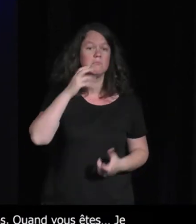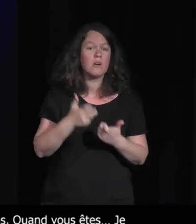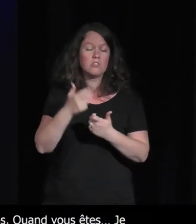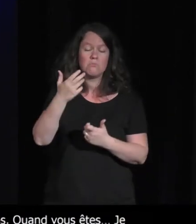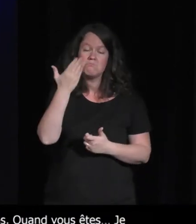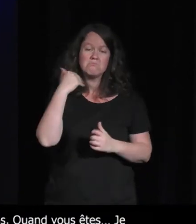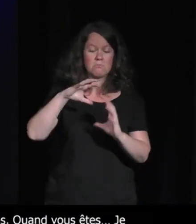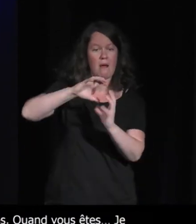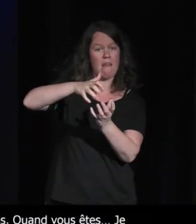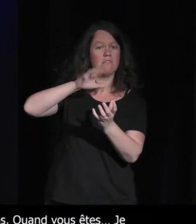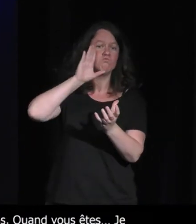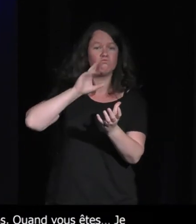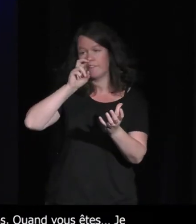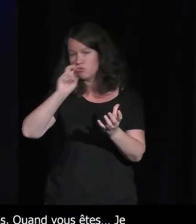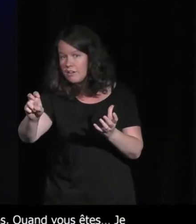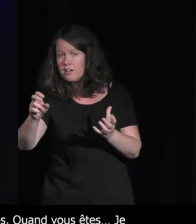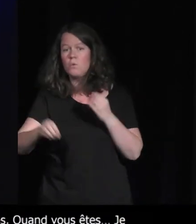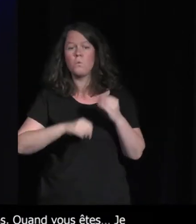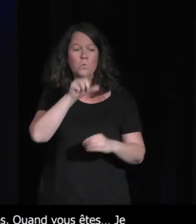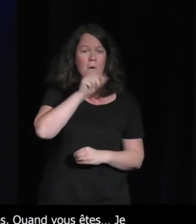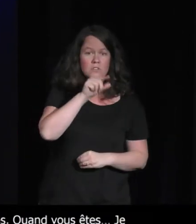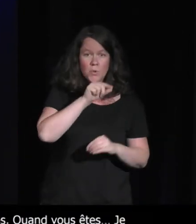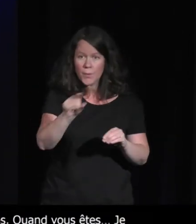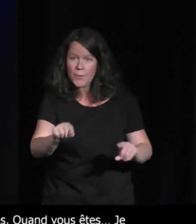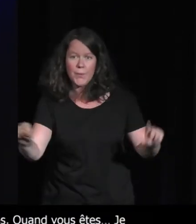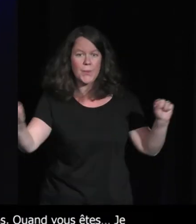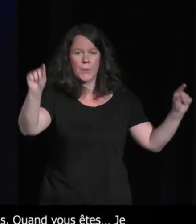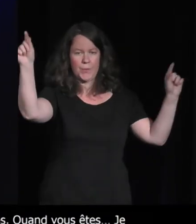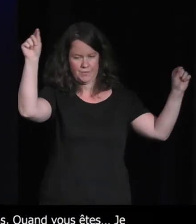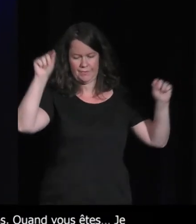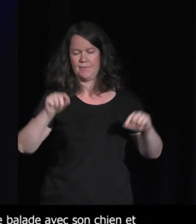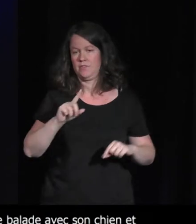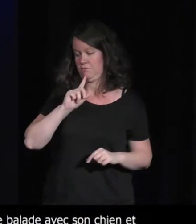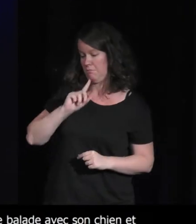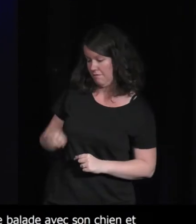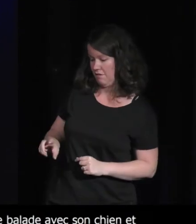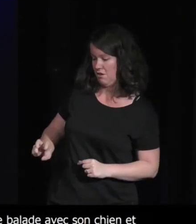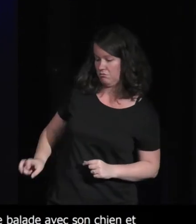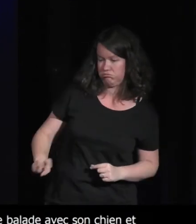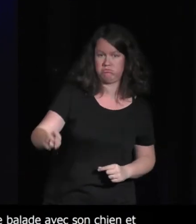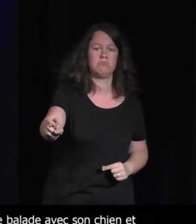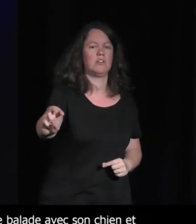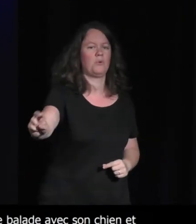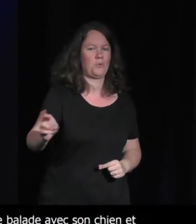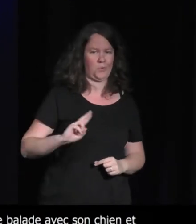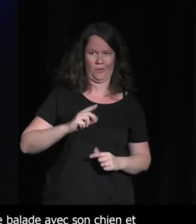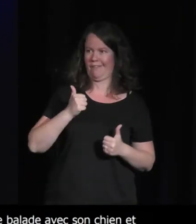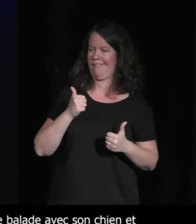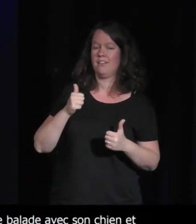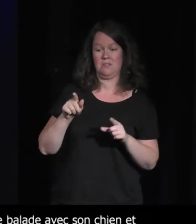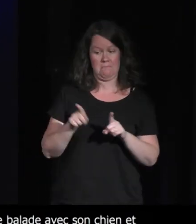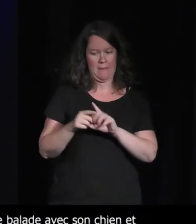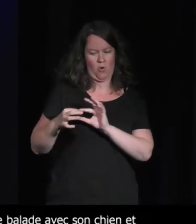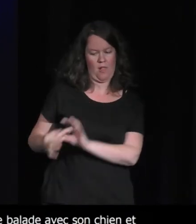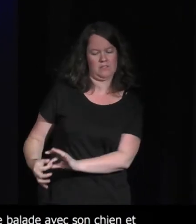qui va chercher à faire fuir des oiseaux on a quelque chose du rapport aussi à l'avatar au sens où on a